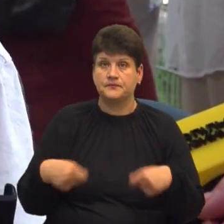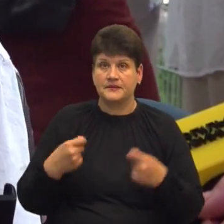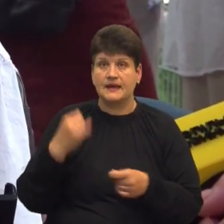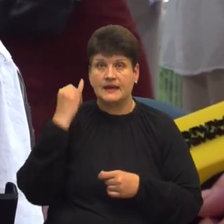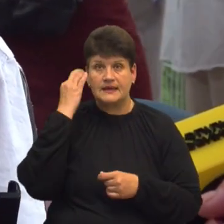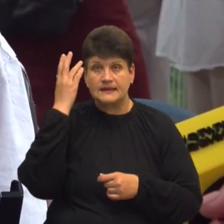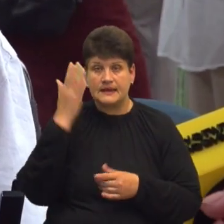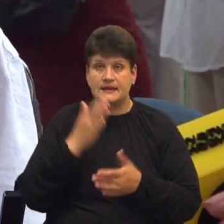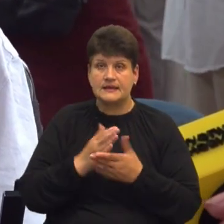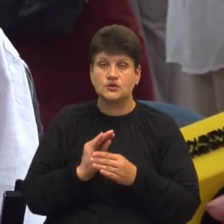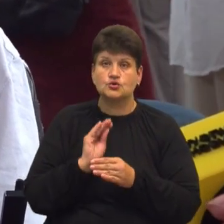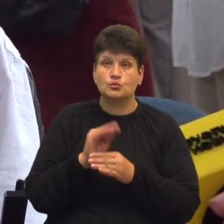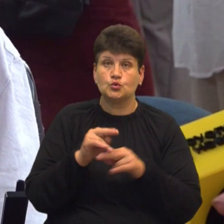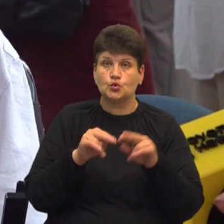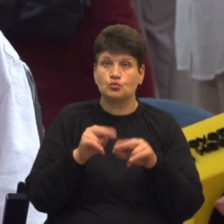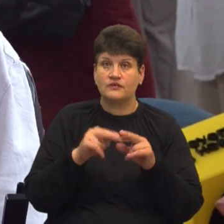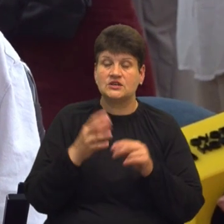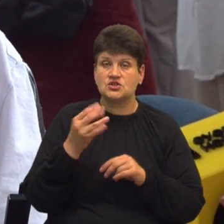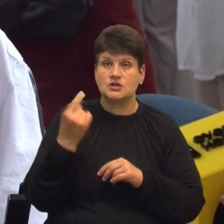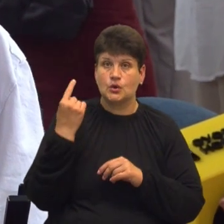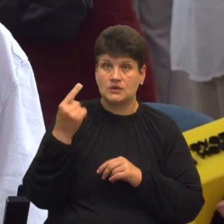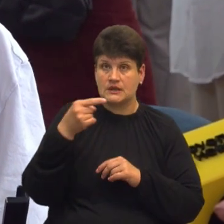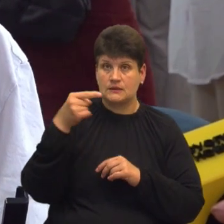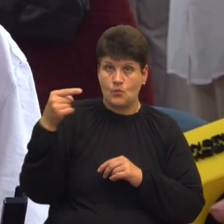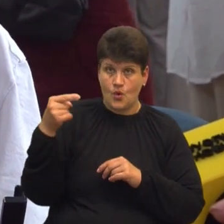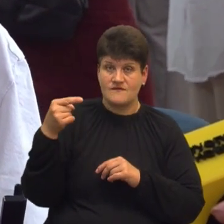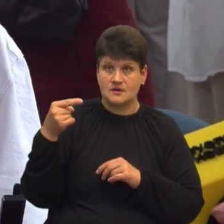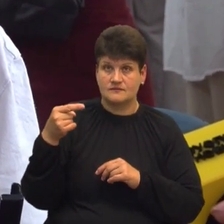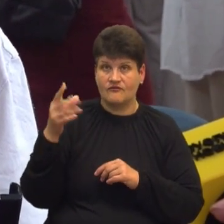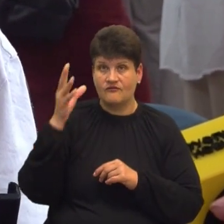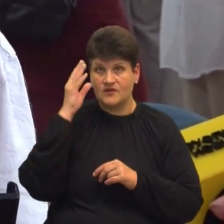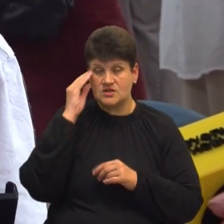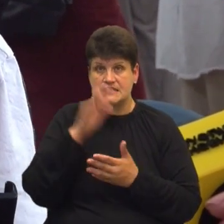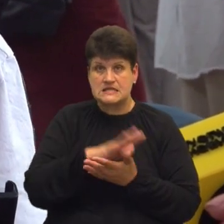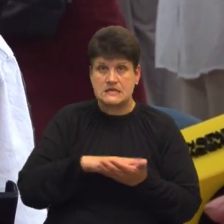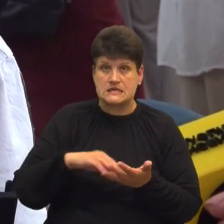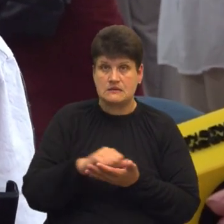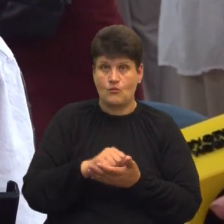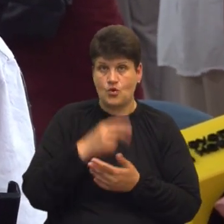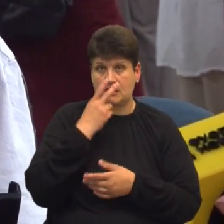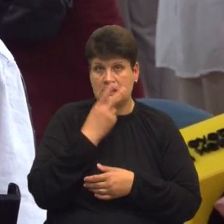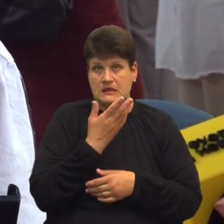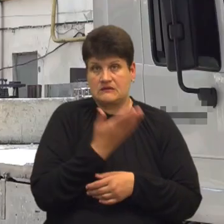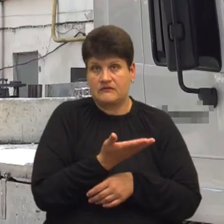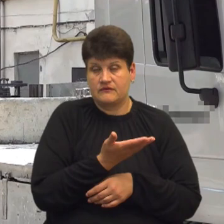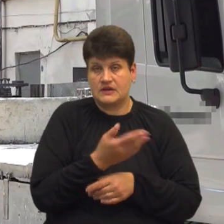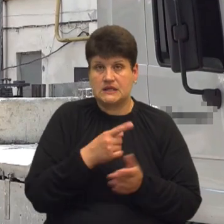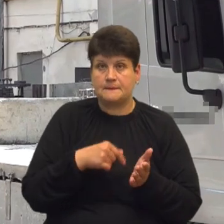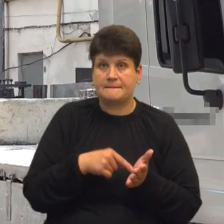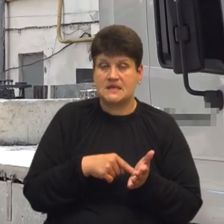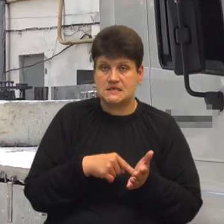те, що добудувати ще один поверх, вважаю, це спортить вид міста.